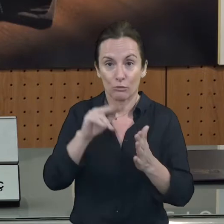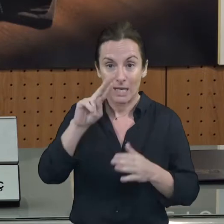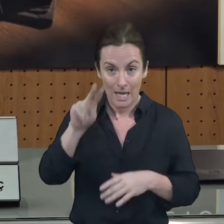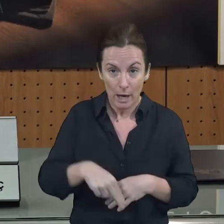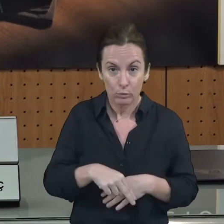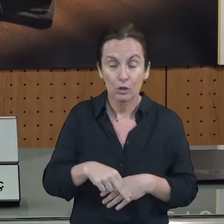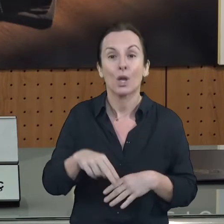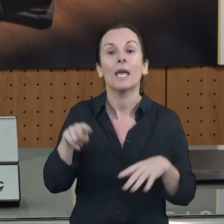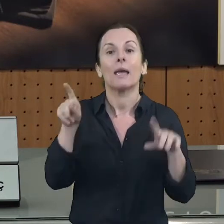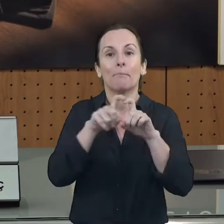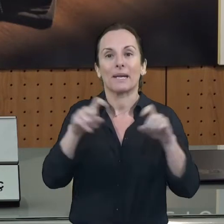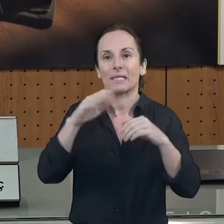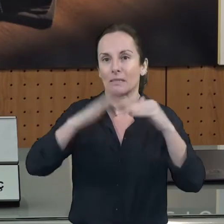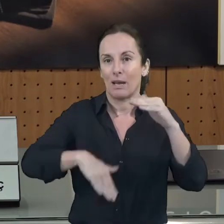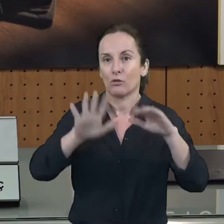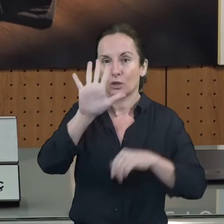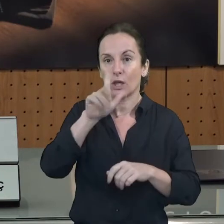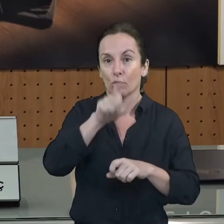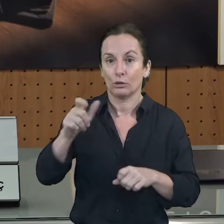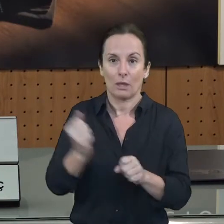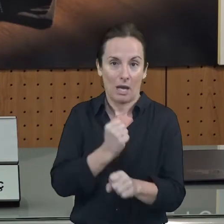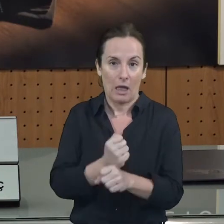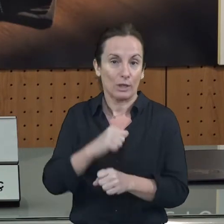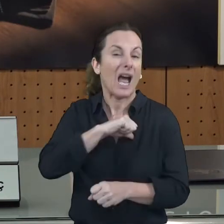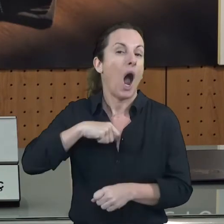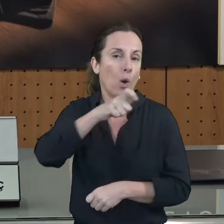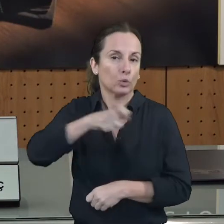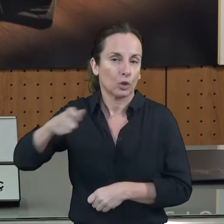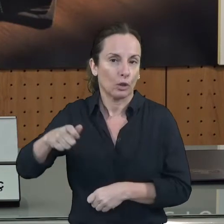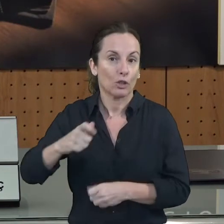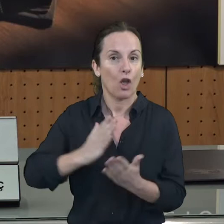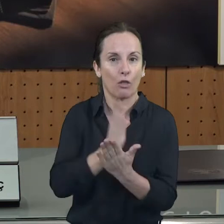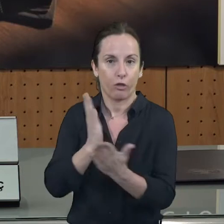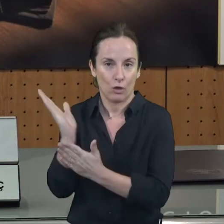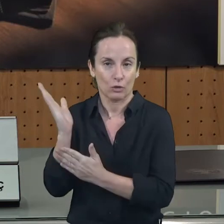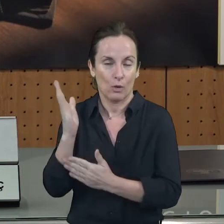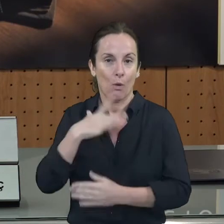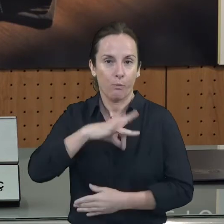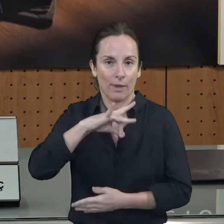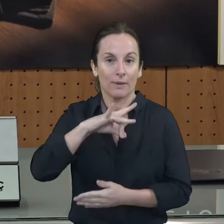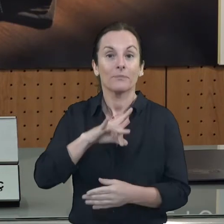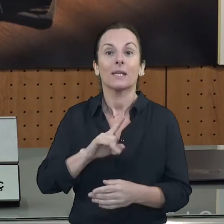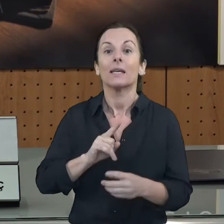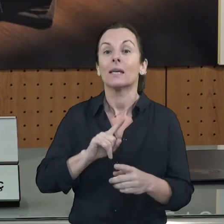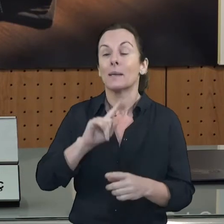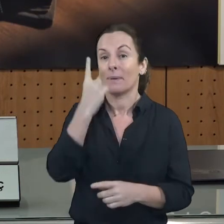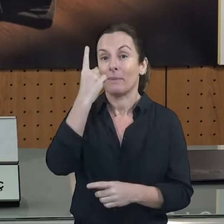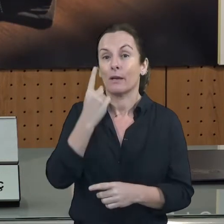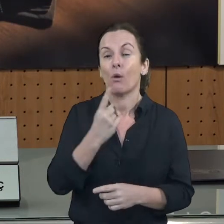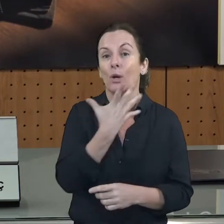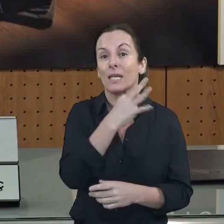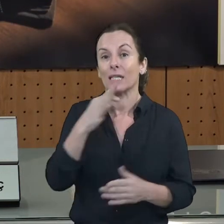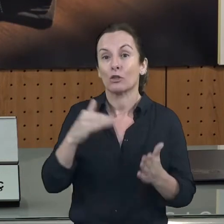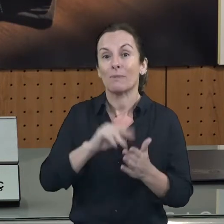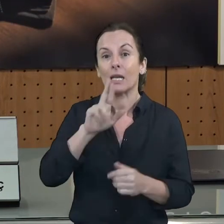empreses autònoms, s'entén, i està desglosat en dues línies, en dos eixos. Per una banda, 500.000 euros per sofregar despeses amb